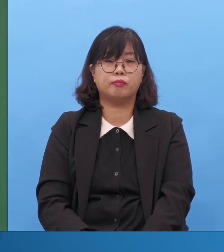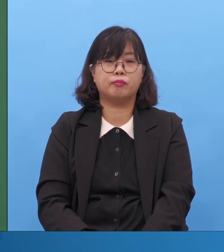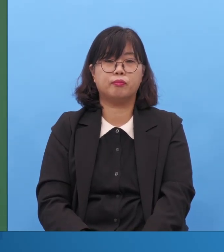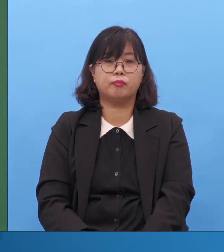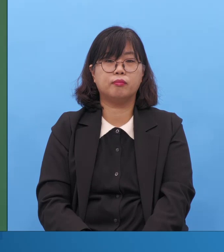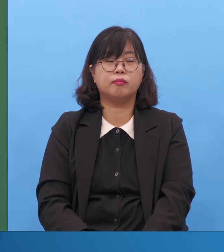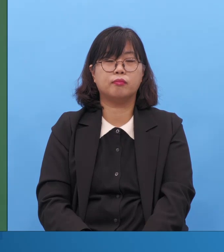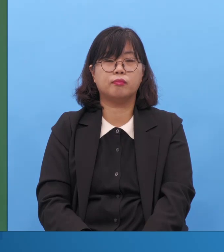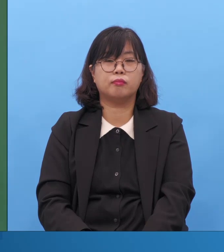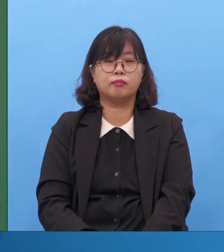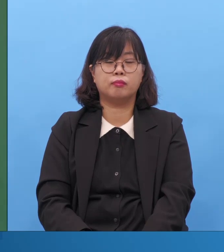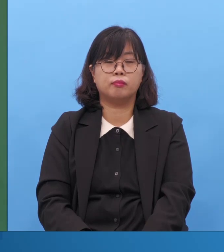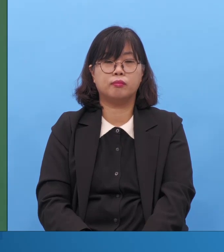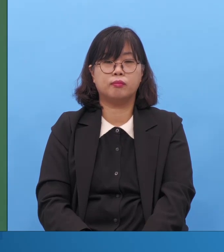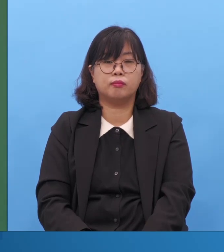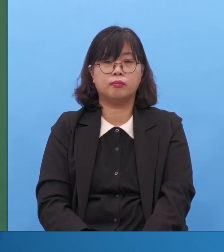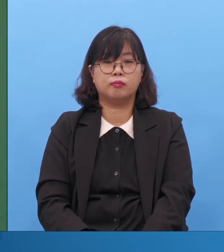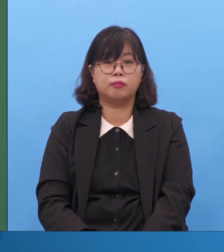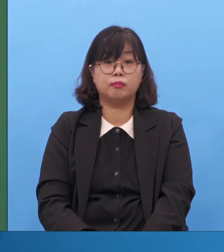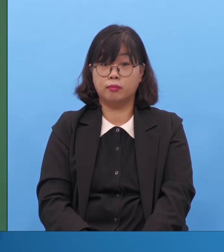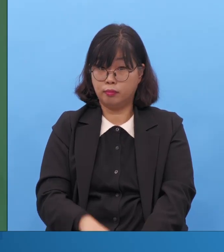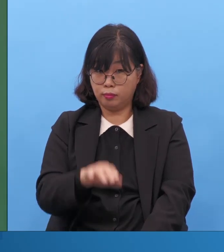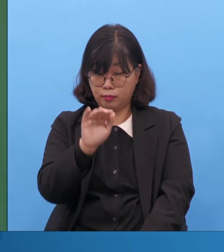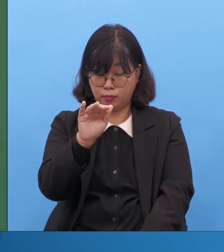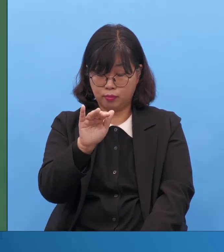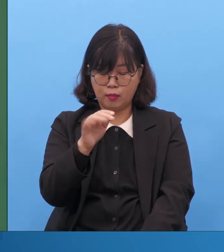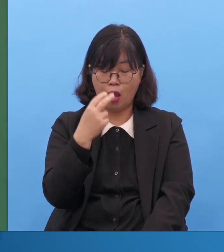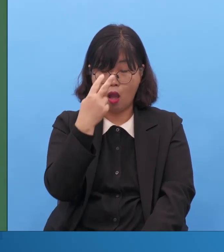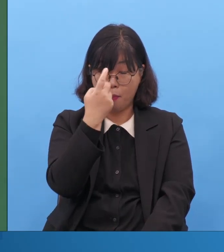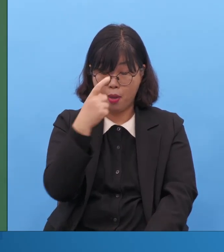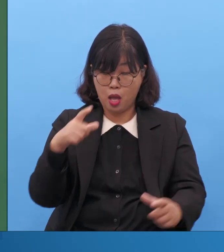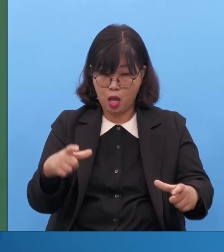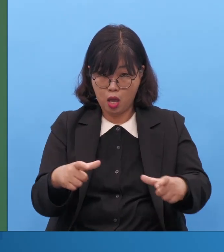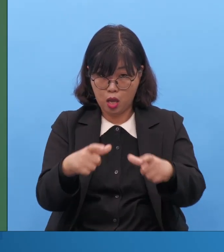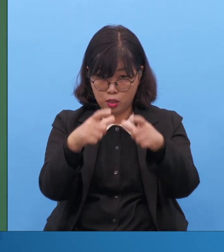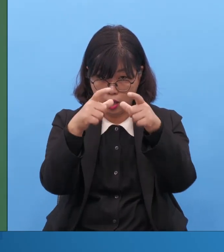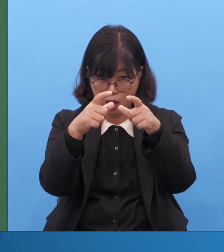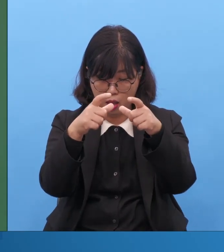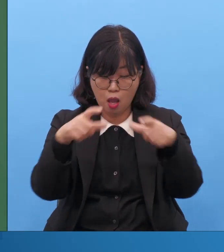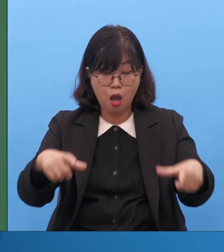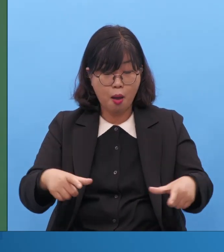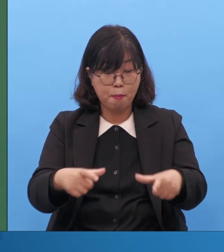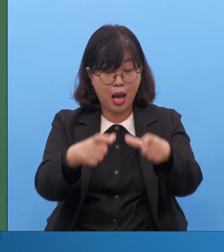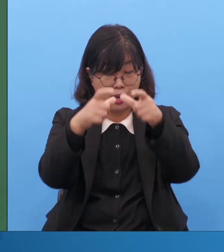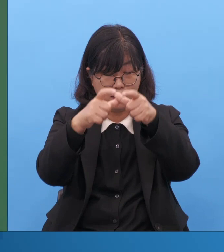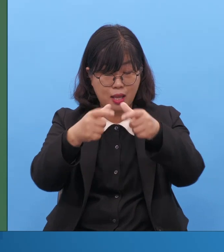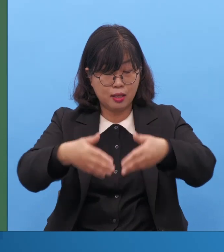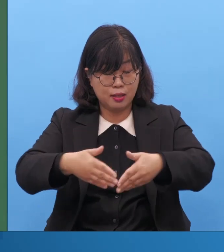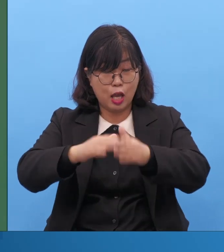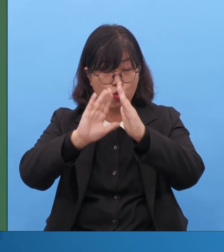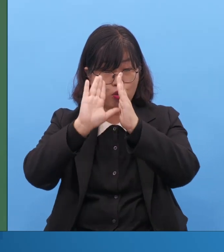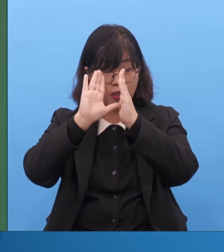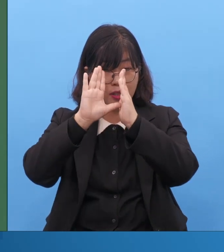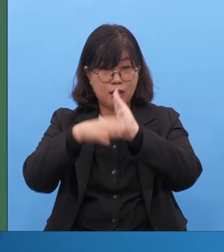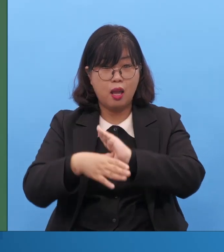이때부터요. 어떤 흐름이 나옵니까? 완전히 말섬, 기도, 전도의 흐름이 보이소.